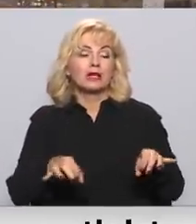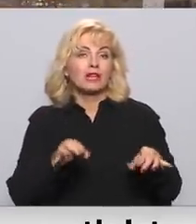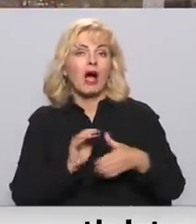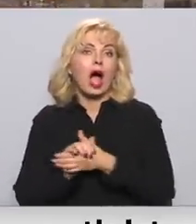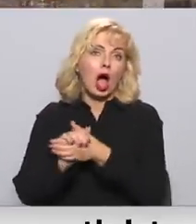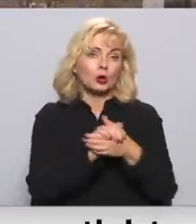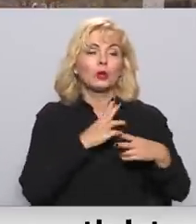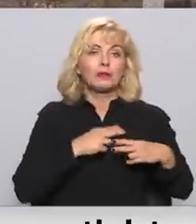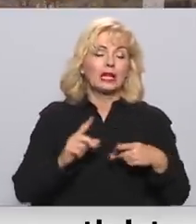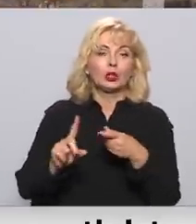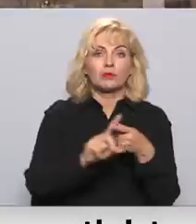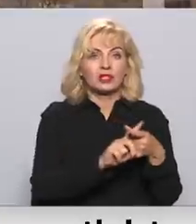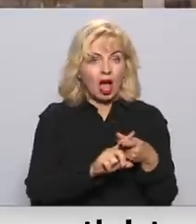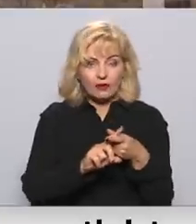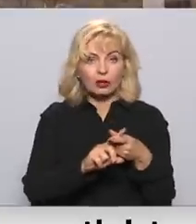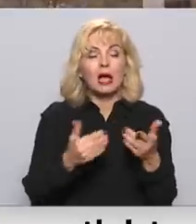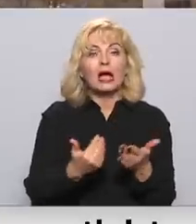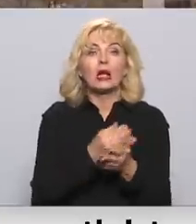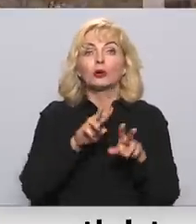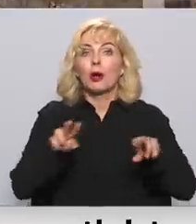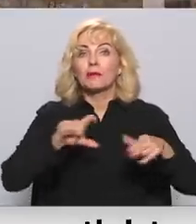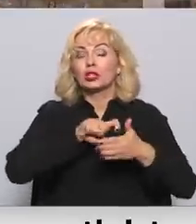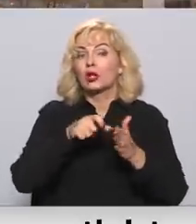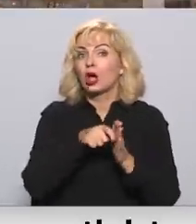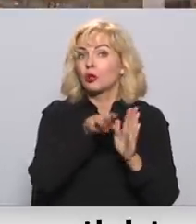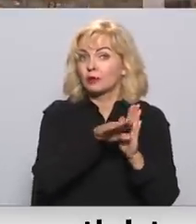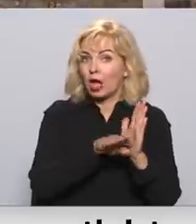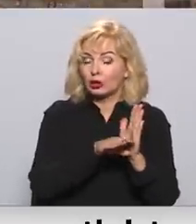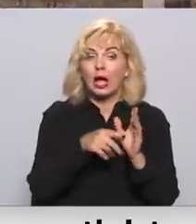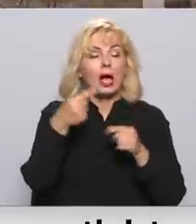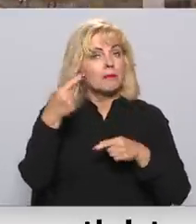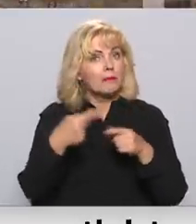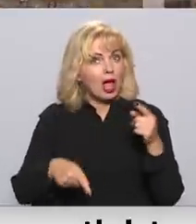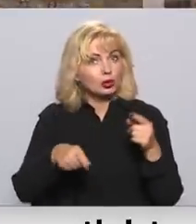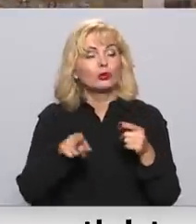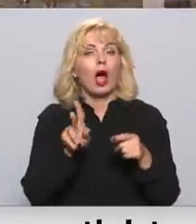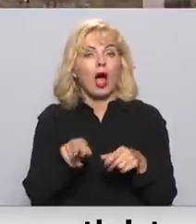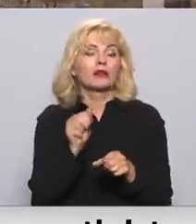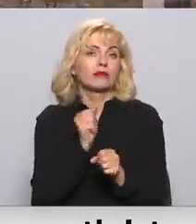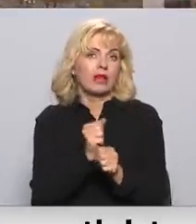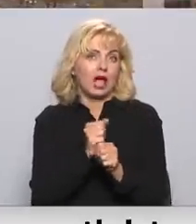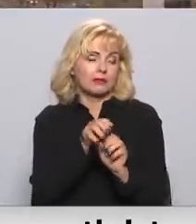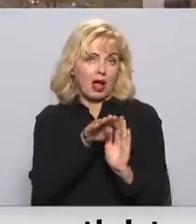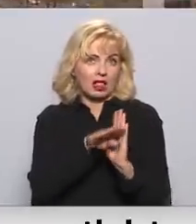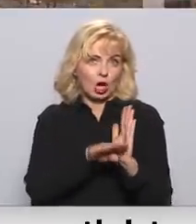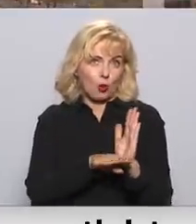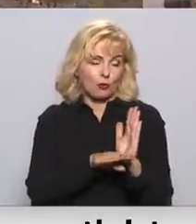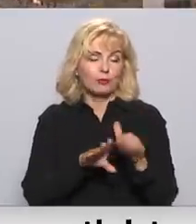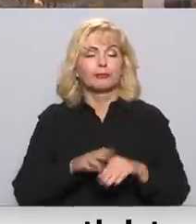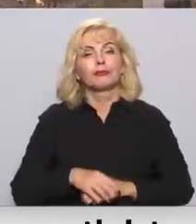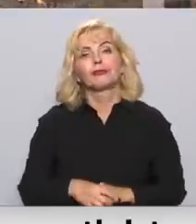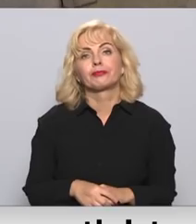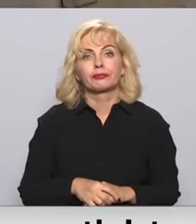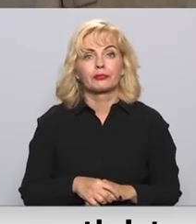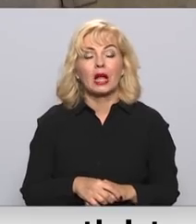biedrību savienībā norāda, ka jaunie ministru kabineta noteikumi ir pretrunā ar darbalīkumu. Tematu turpina Dāvids Freidenfelts.